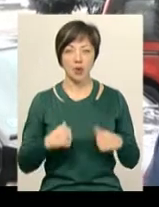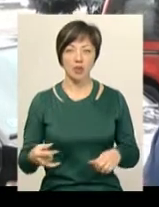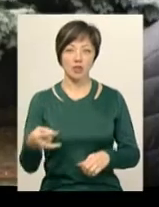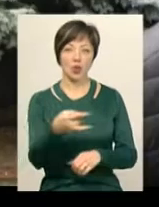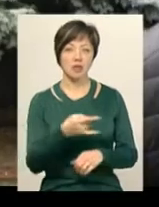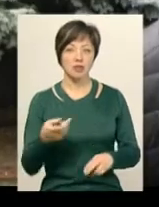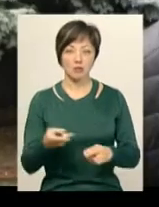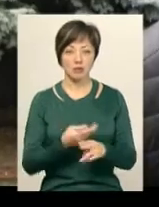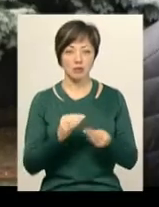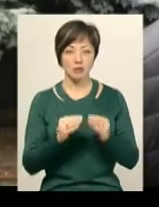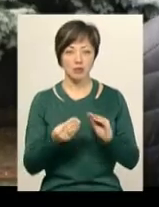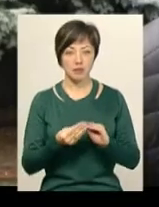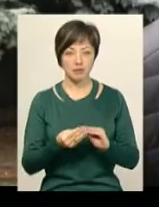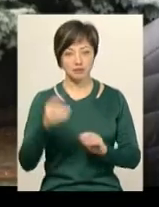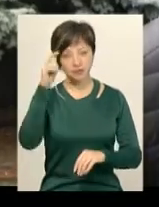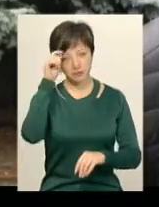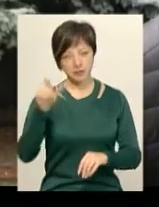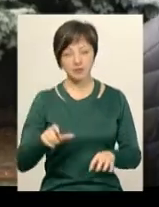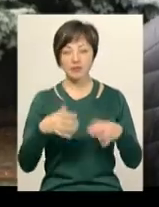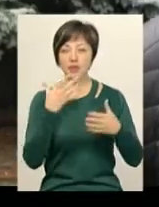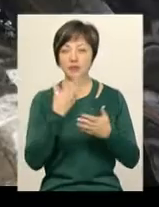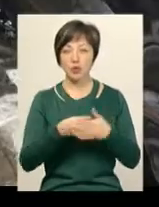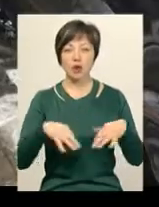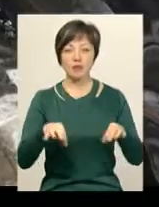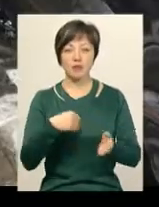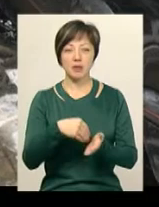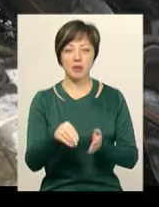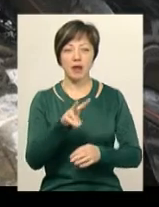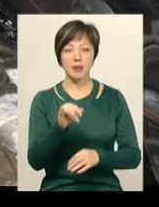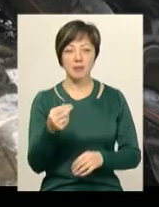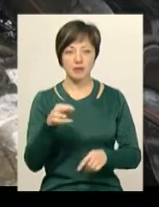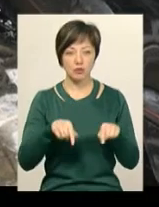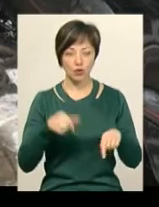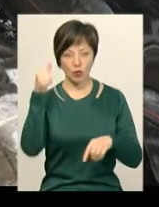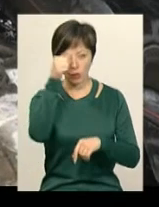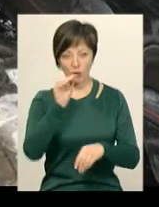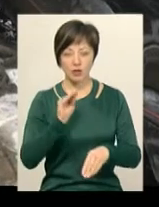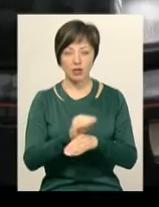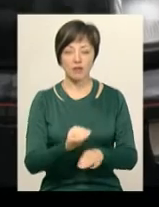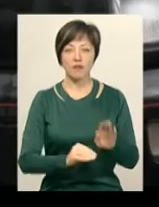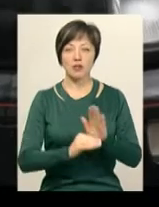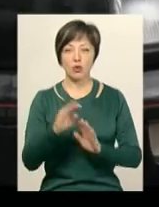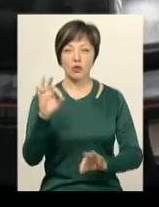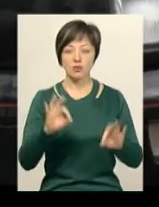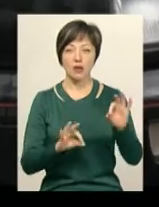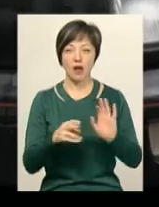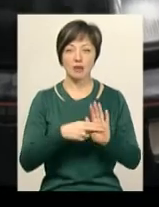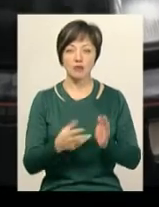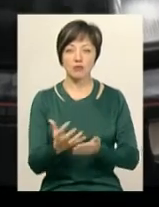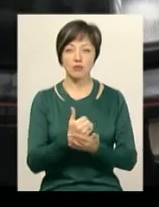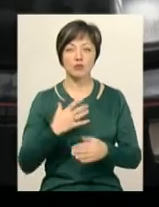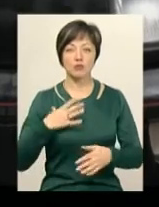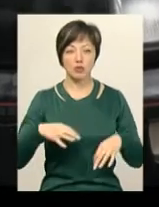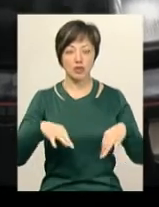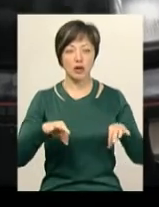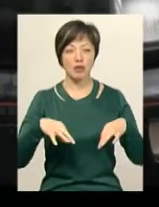всяких препятствів. Богдан Фридинський розповідає, свою автівку також придбав в липні цього року. Та додає, через високу ставку акцизного збору змушений